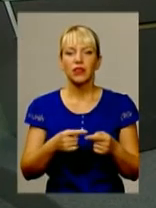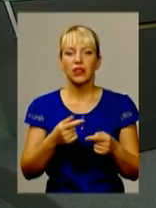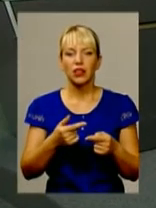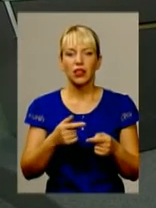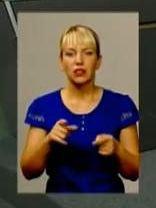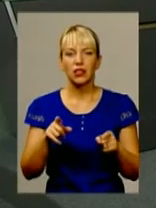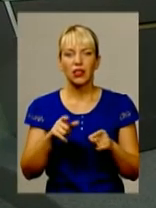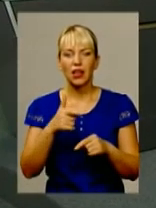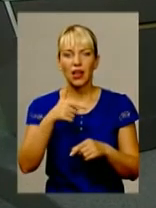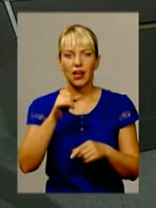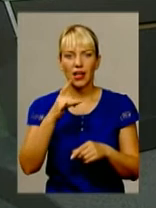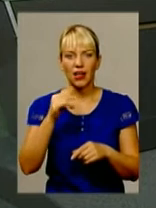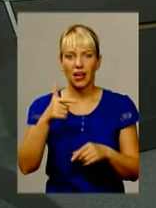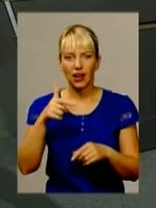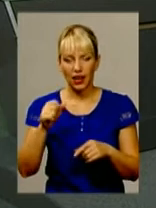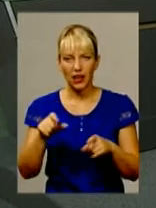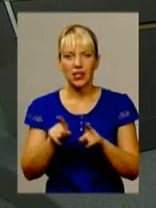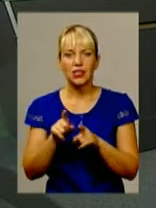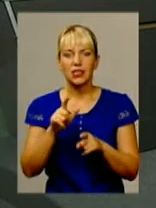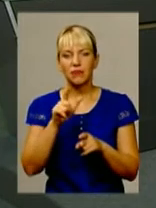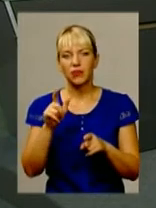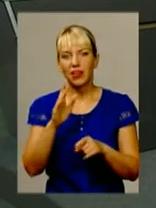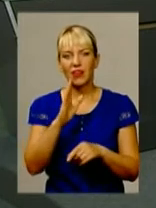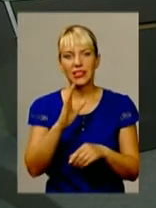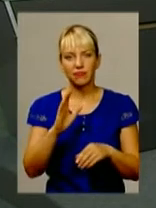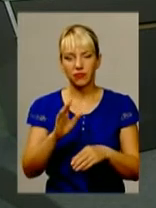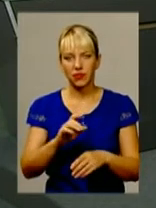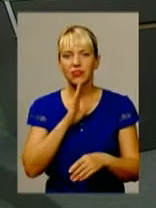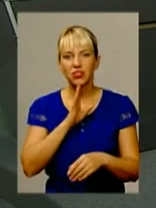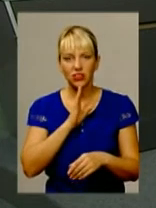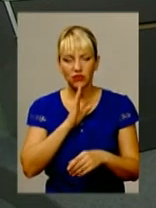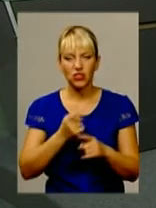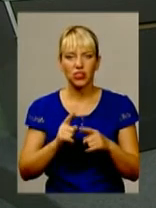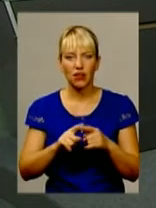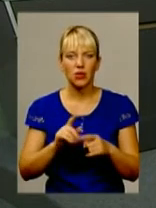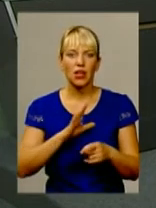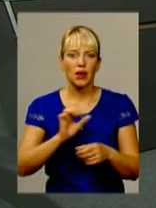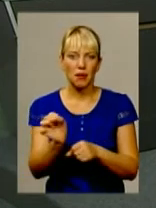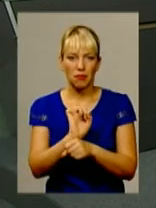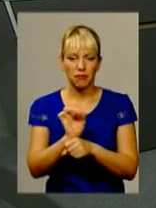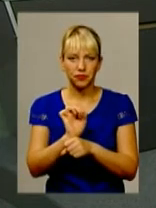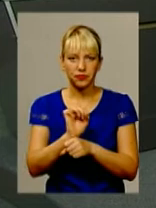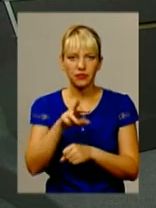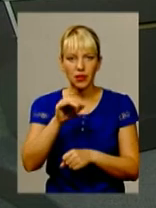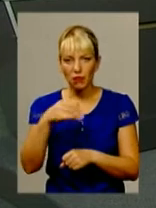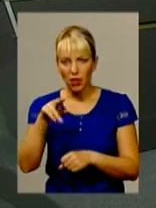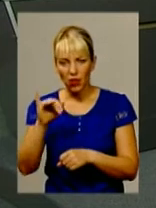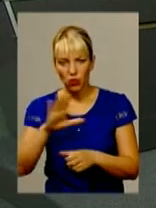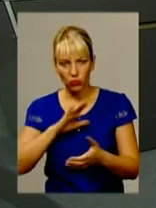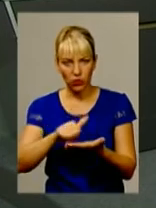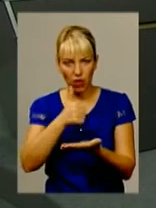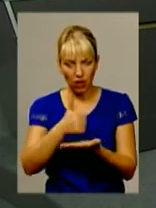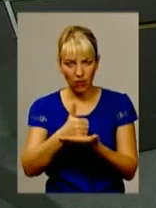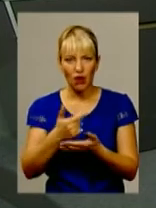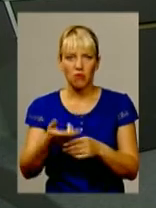Автомайдану, Хмельниччини, Вікторія Середюк. Ми її виключили з членів Ради Майдану. Три людини,